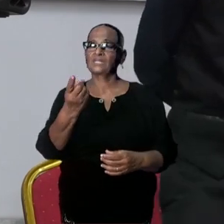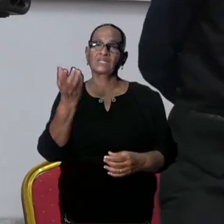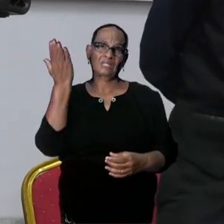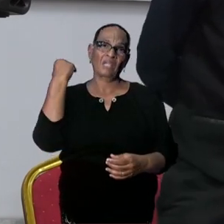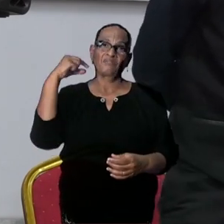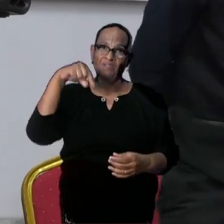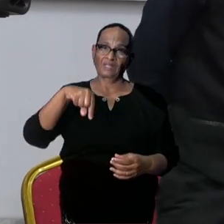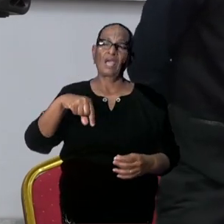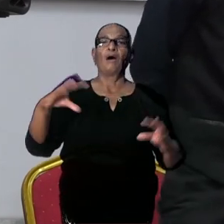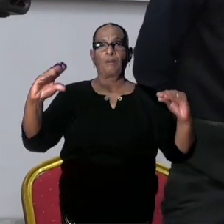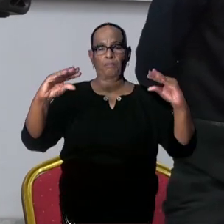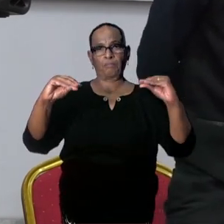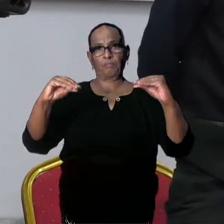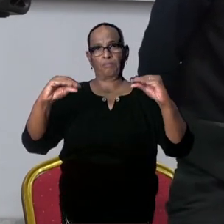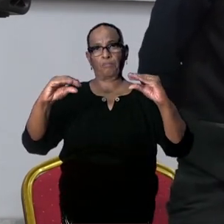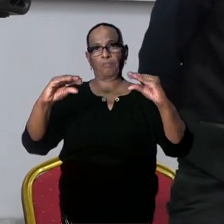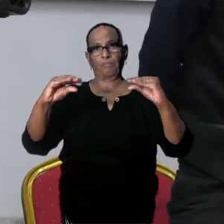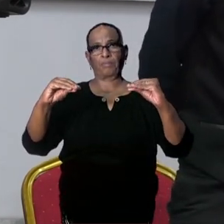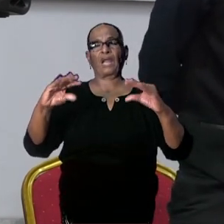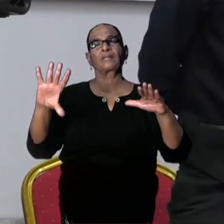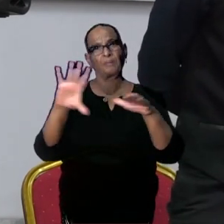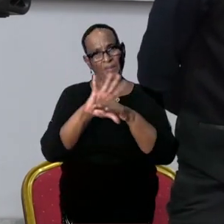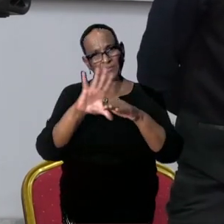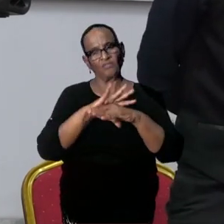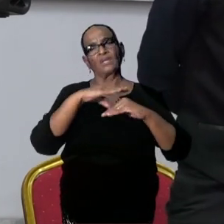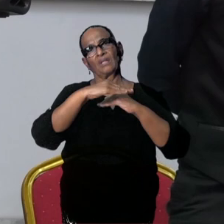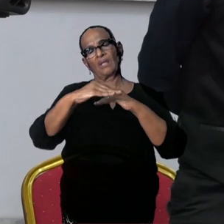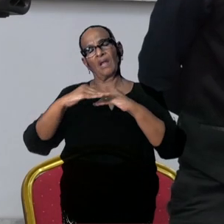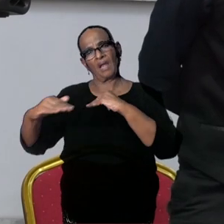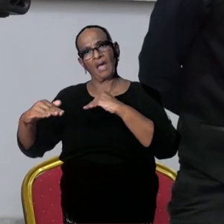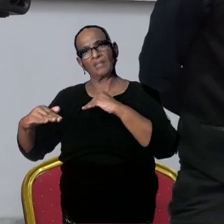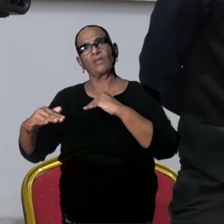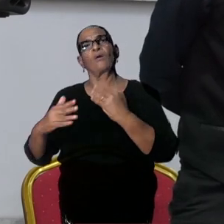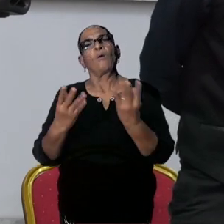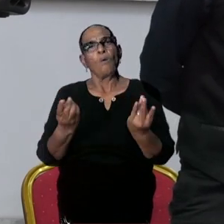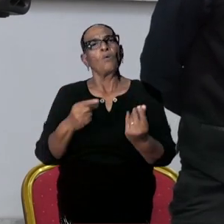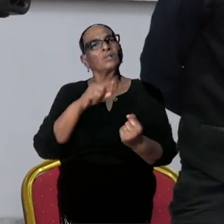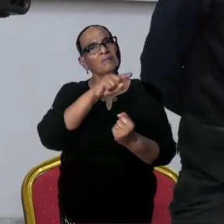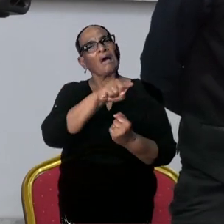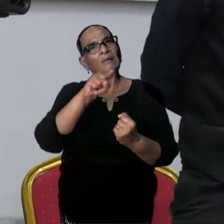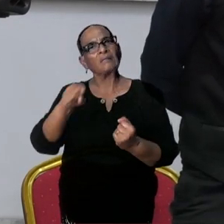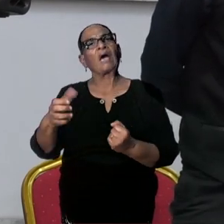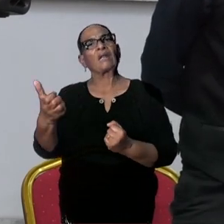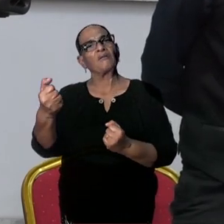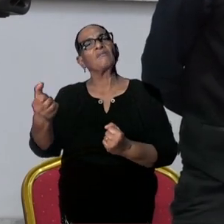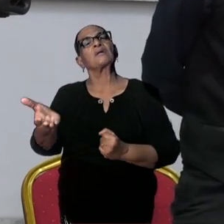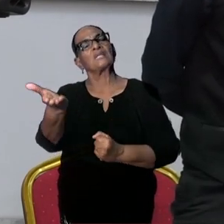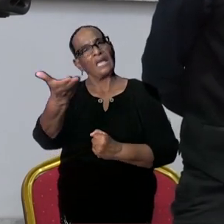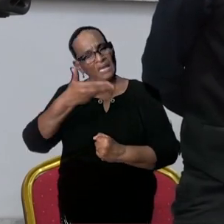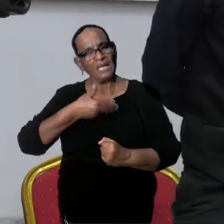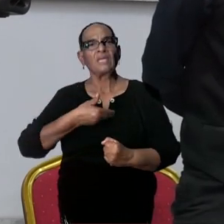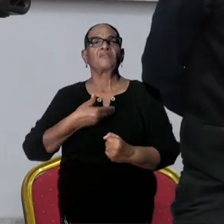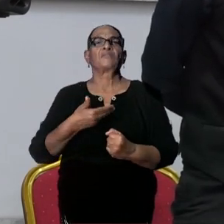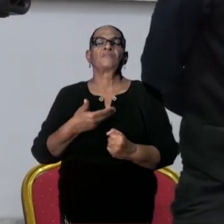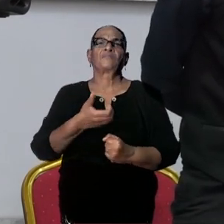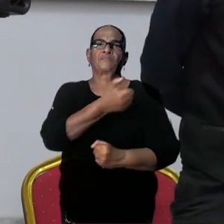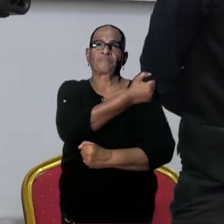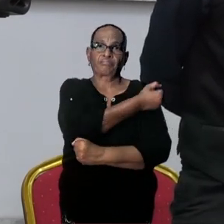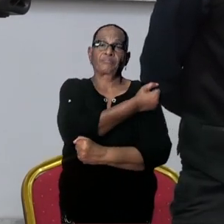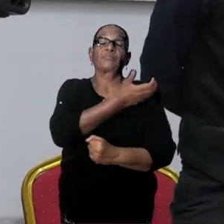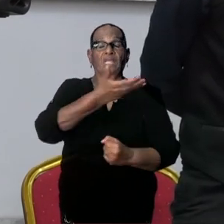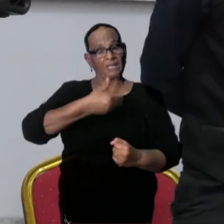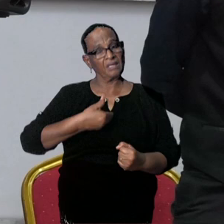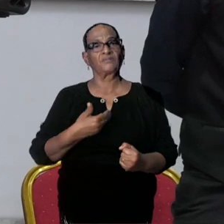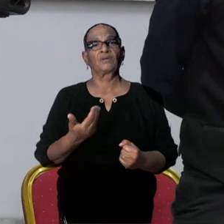bilaterale gesprekken gaande zijn met bevriende naties om ook via die bronnen aan vaccins te komen. Zijn er met bepaalde